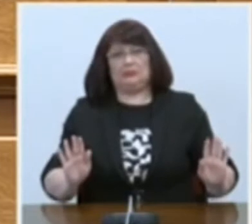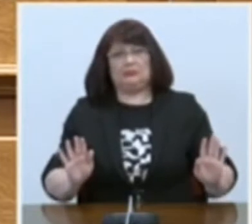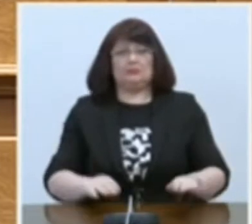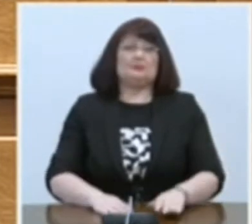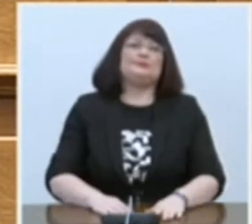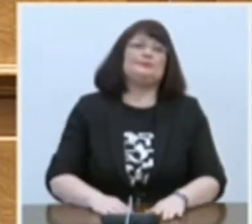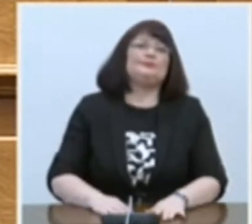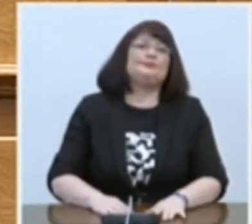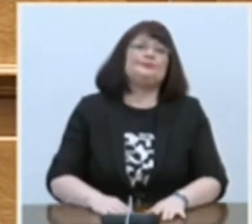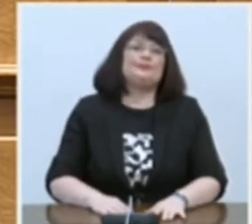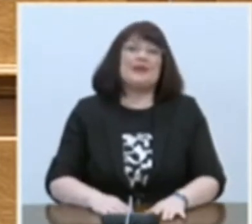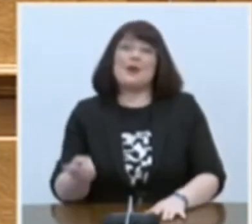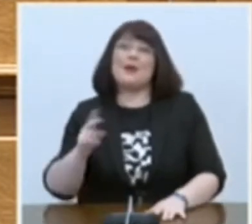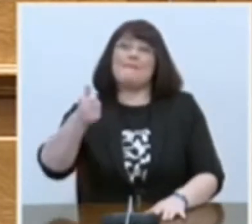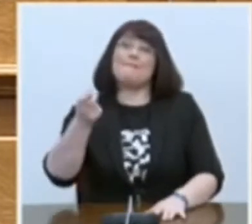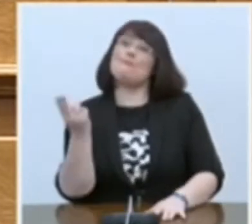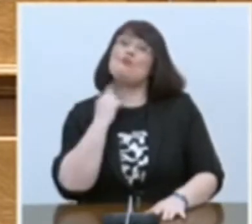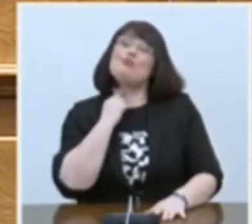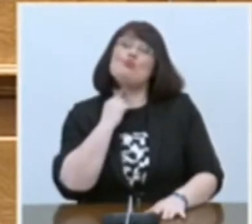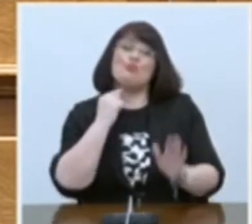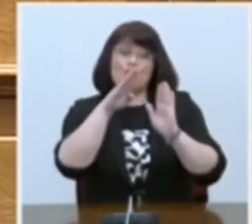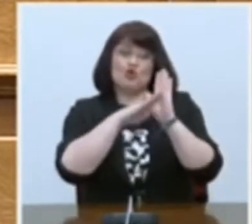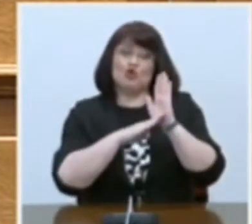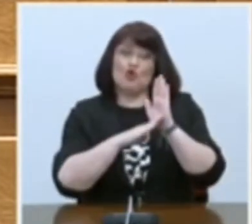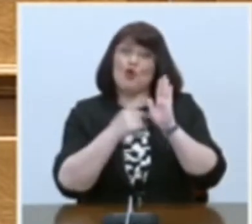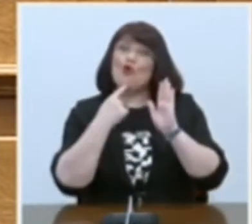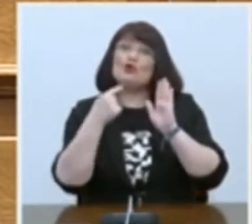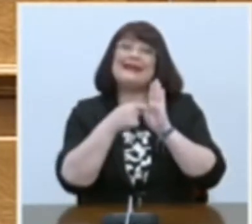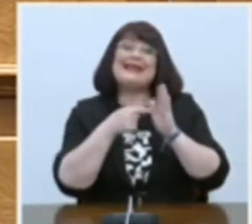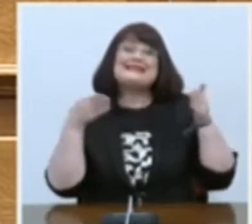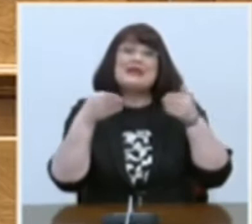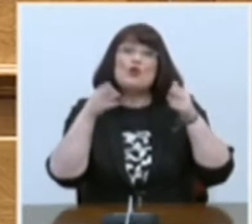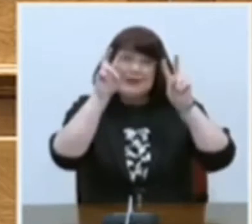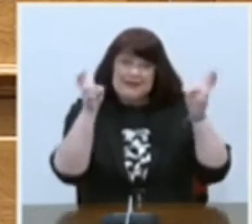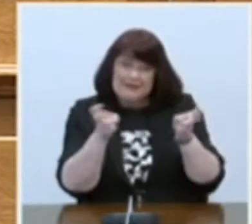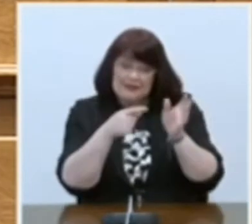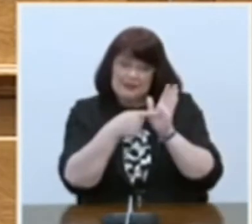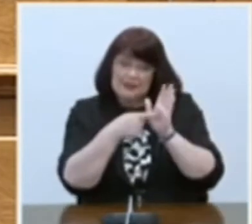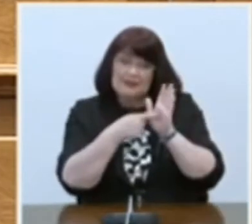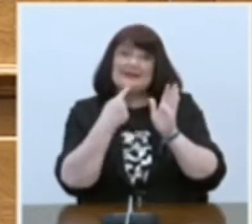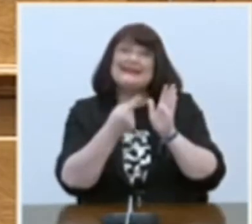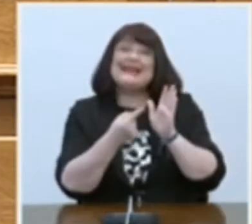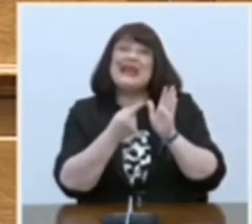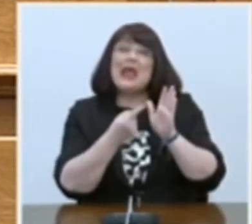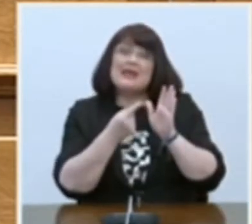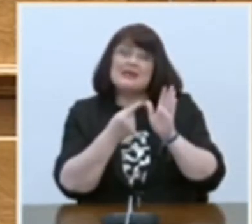πρωτοκόλου και κυρίως όσα προβλέπει επί του πεδίου η αμυντική συνθήκη,